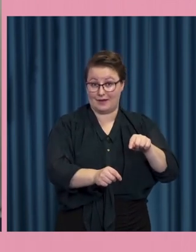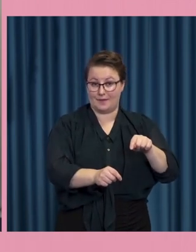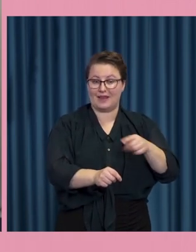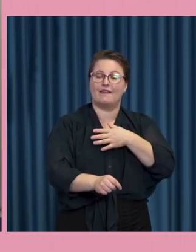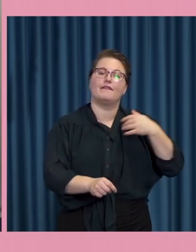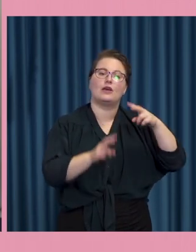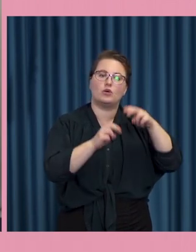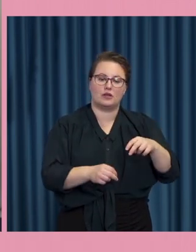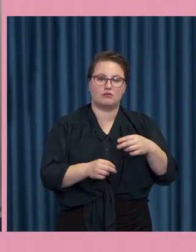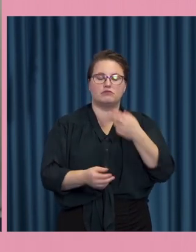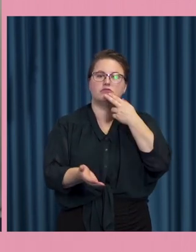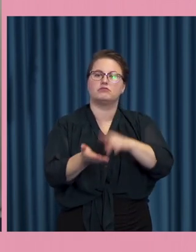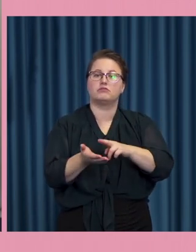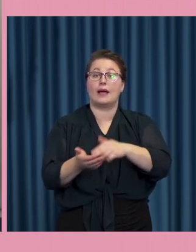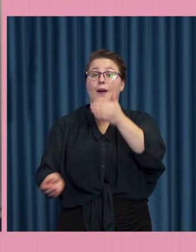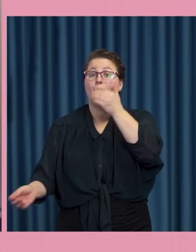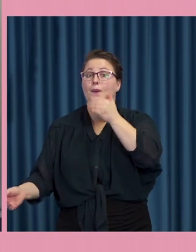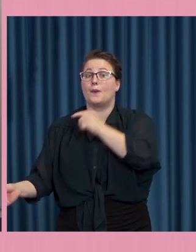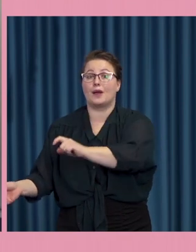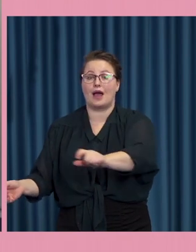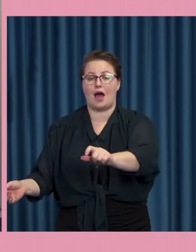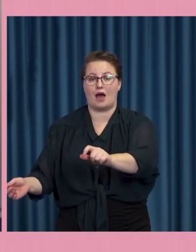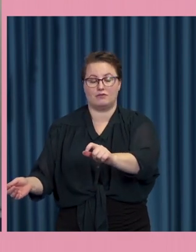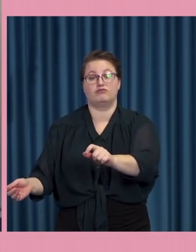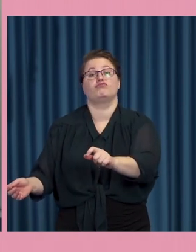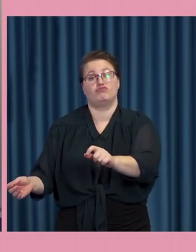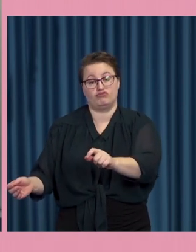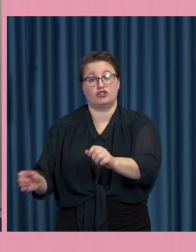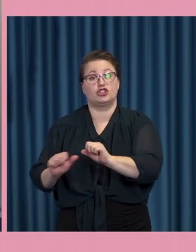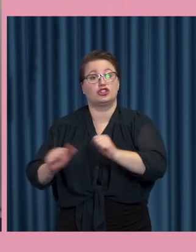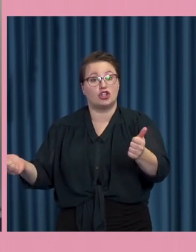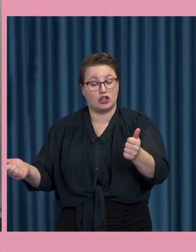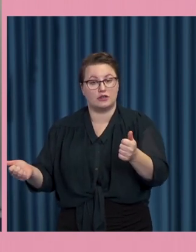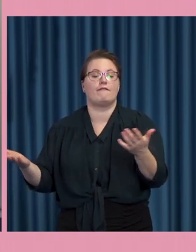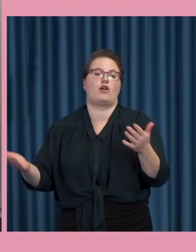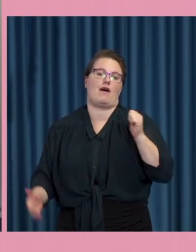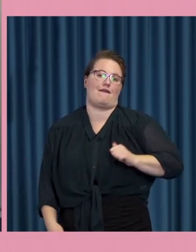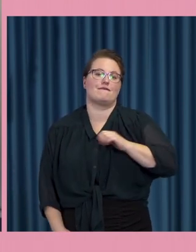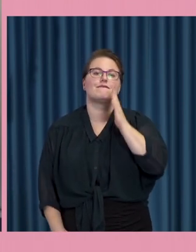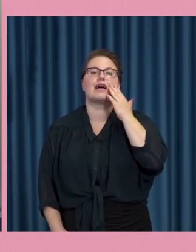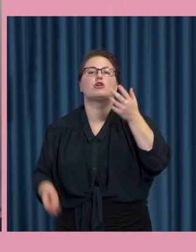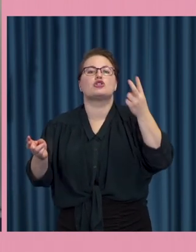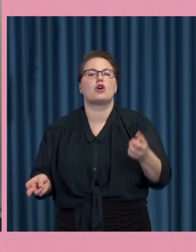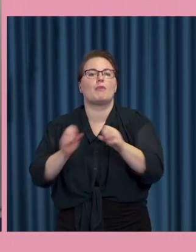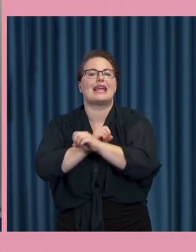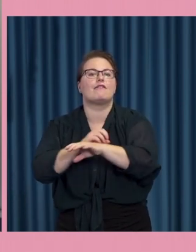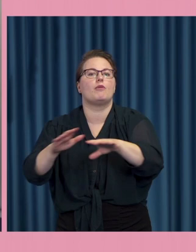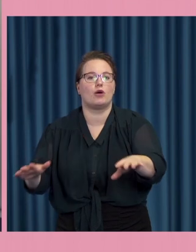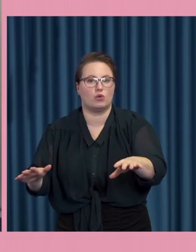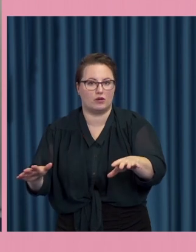det visade sig att de unga till övervägande del använde Facebook som information